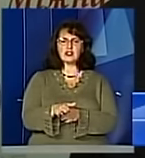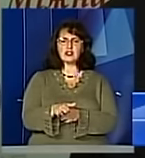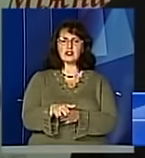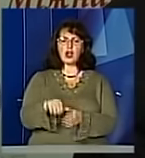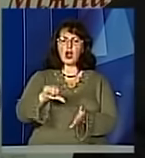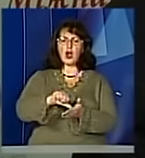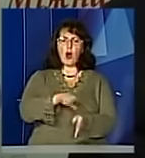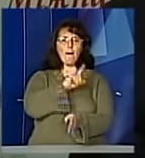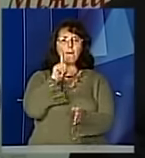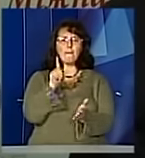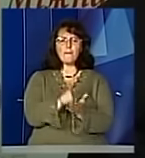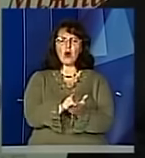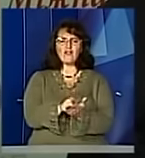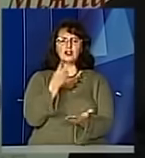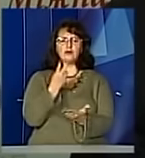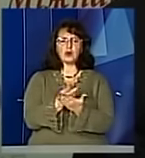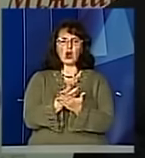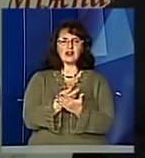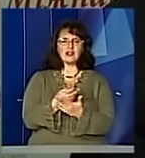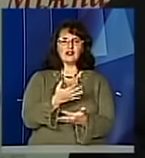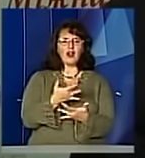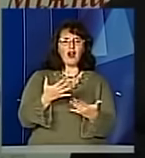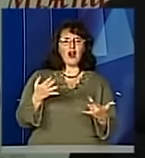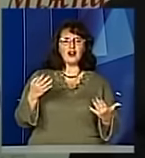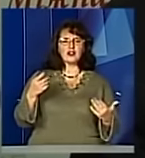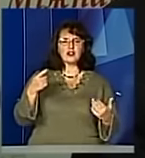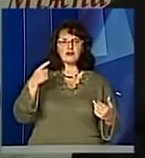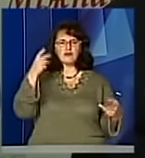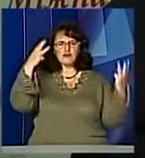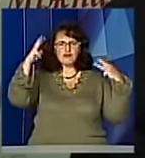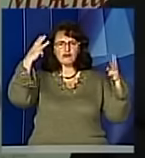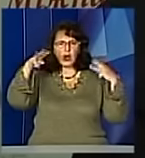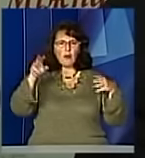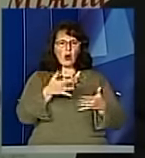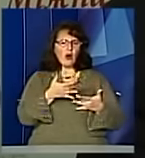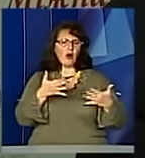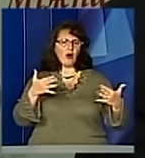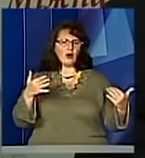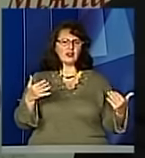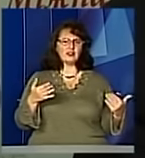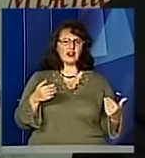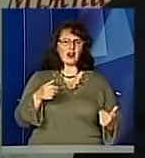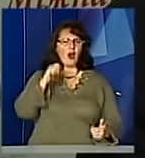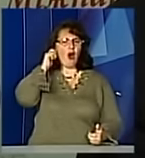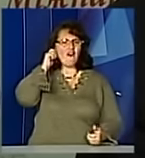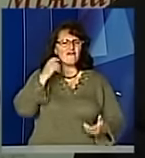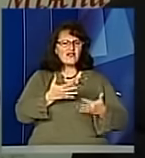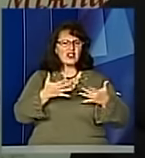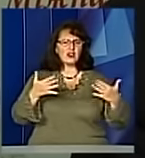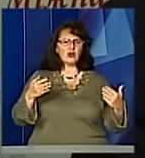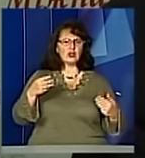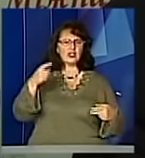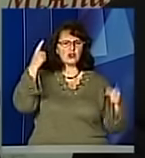твори різних епох, різних стилей, різної трудності і так далі.